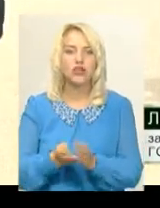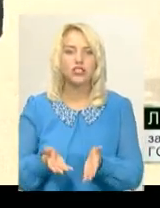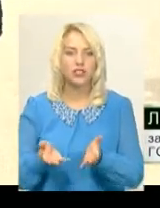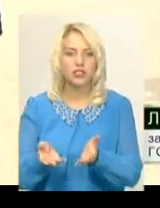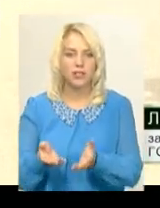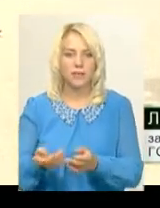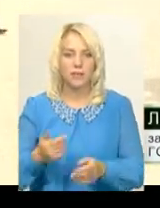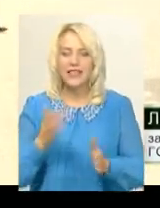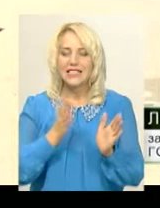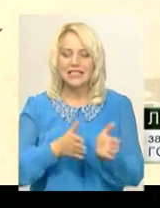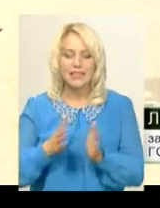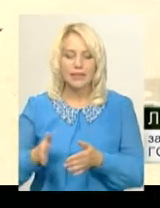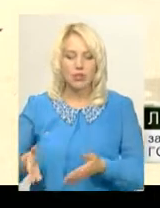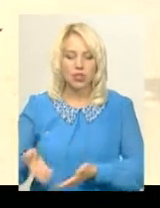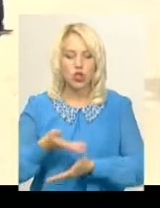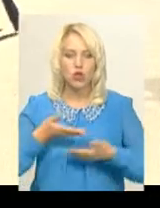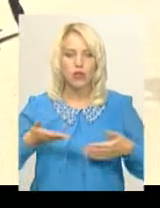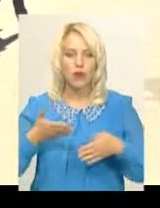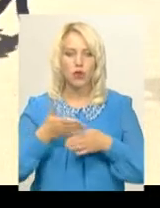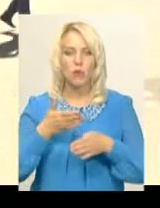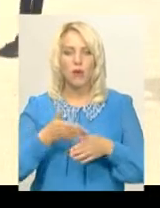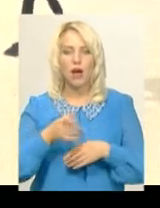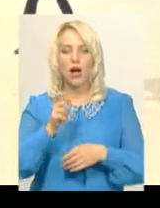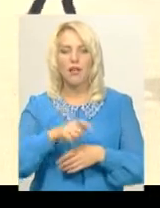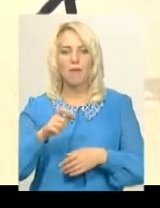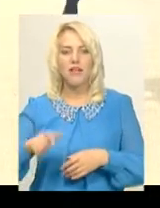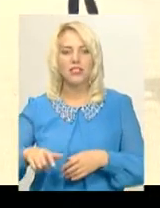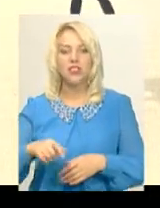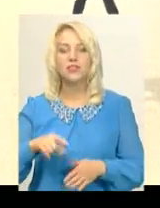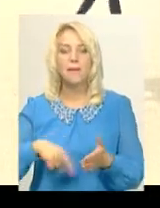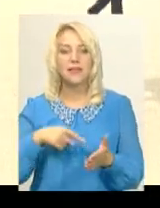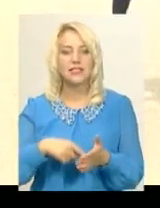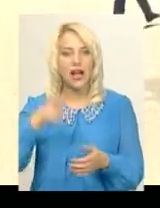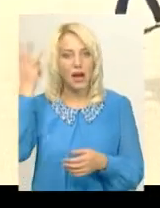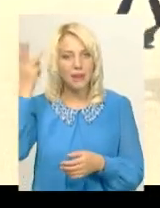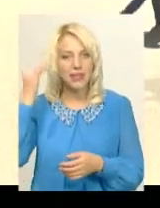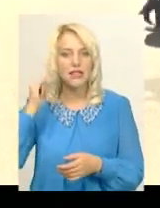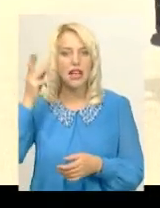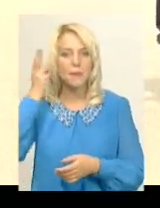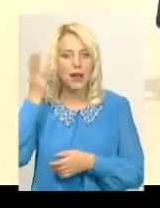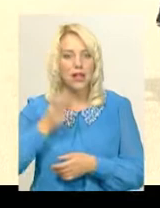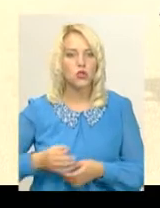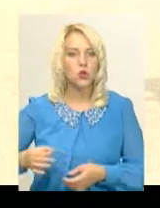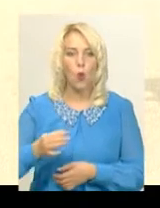наші мешканці міста Хмельницького, як міста Хмельницького, так і Хмельницької області.